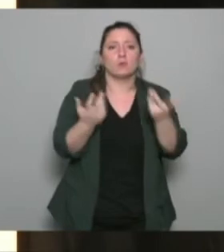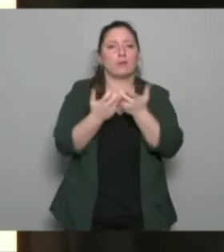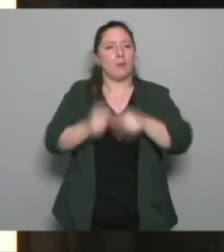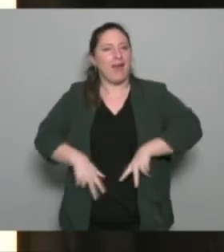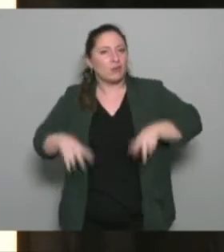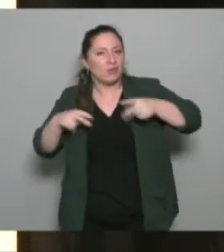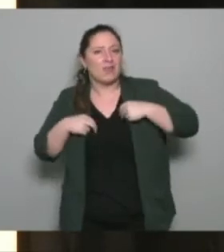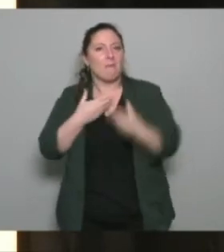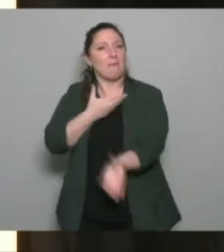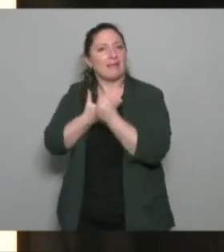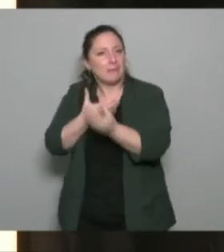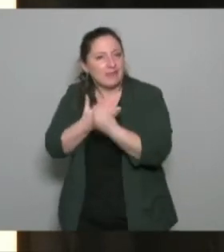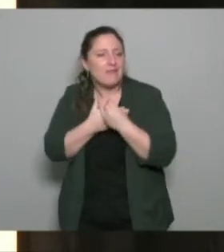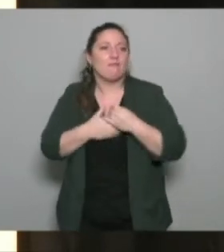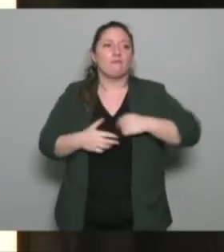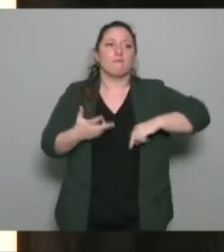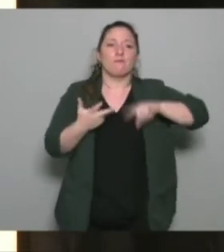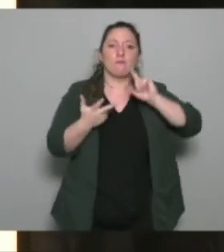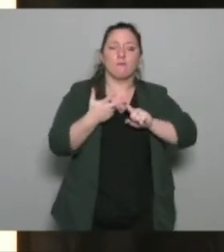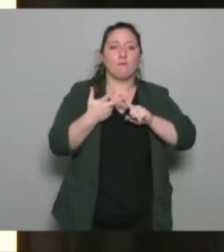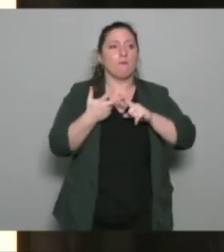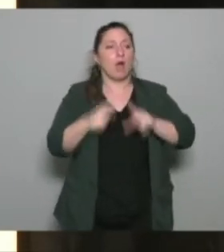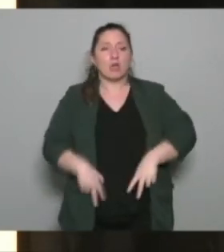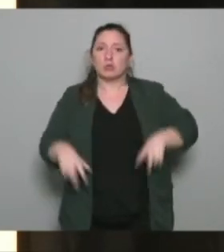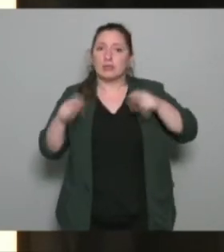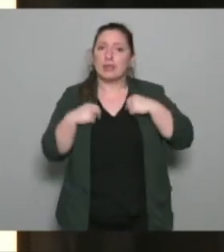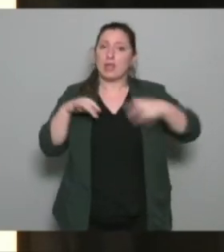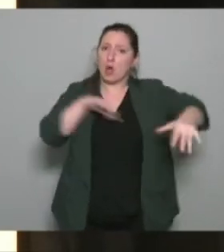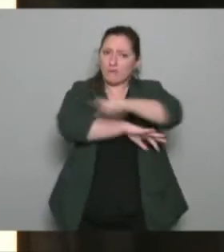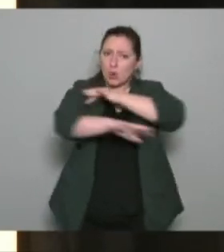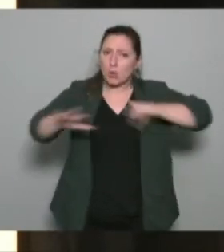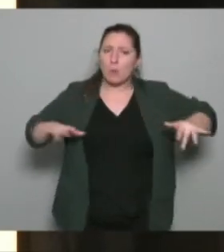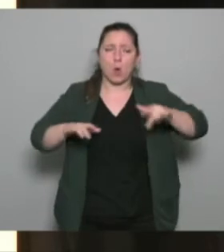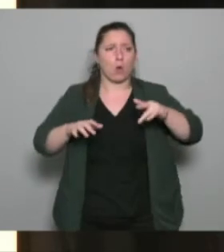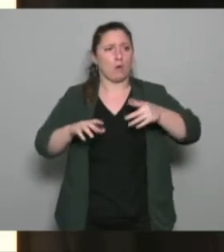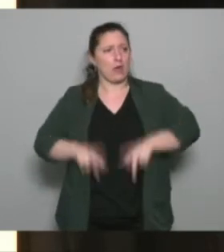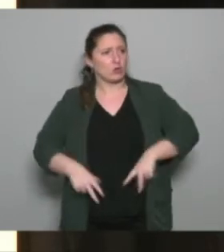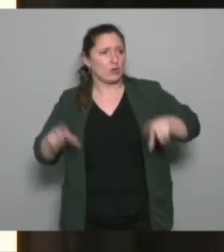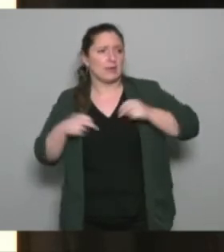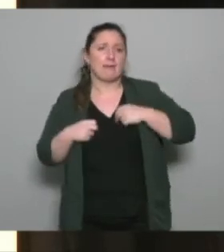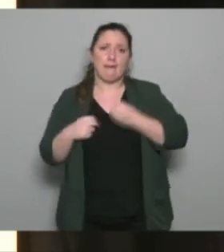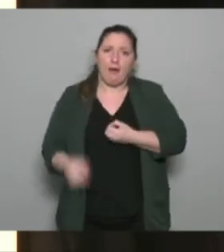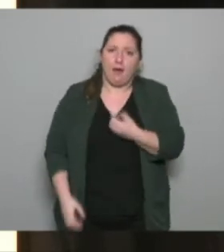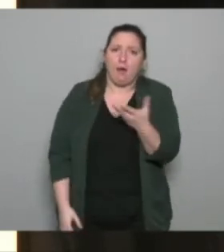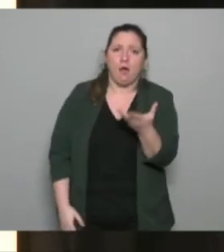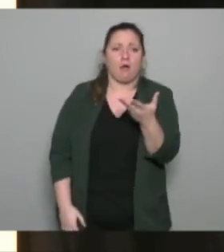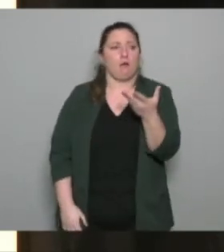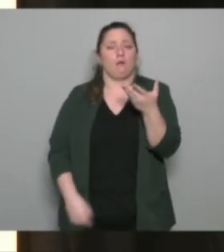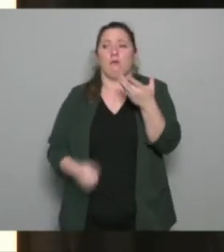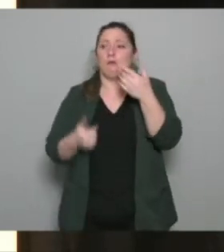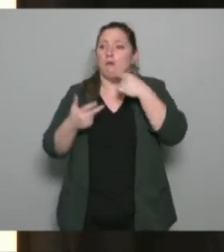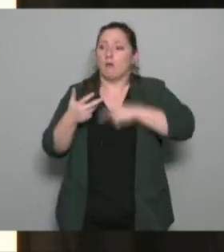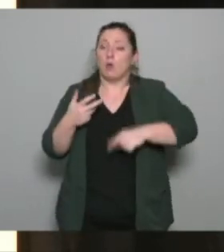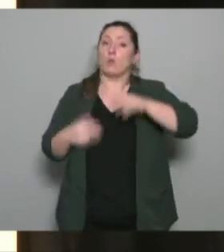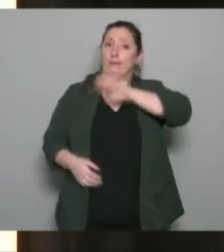des ateliers sur l'environnement sur l'art on essaie aussi de